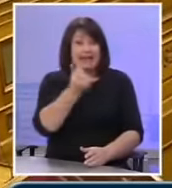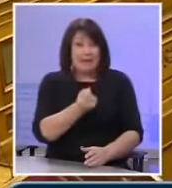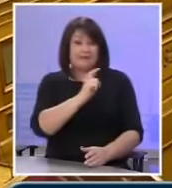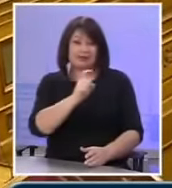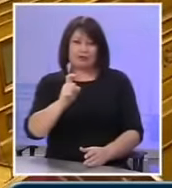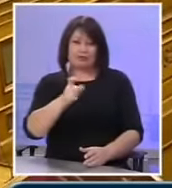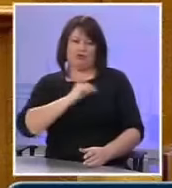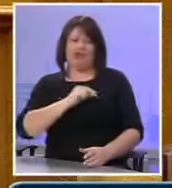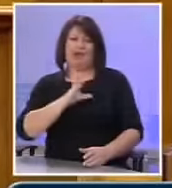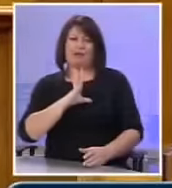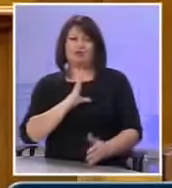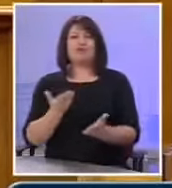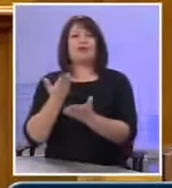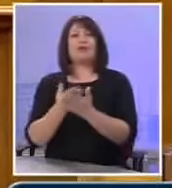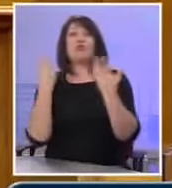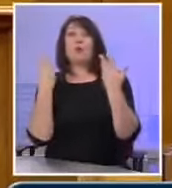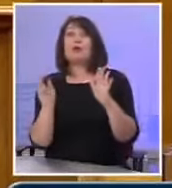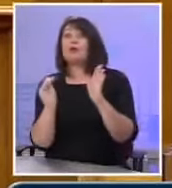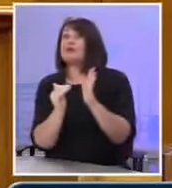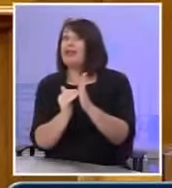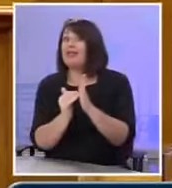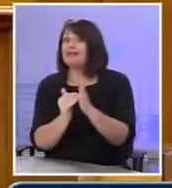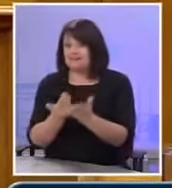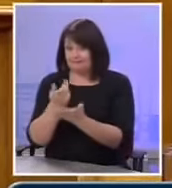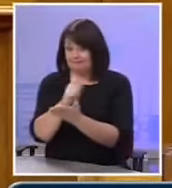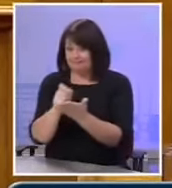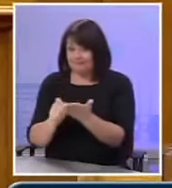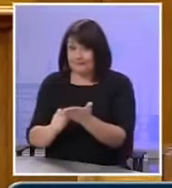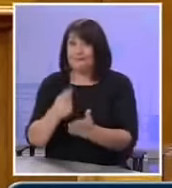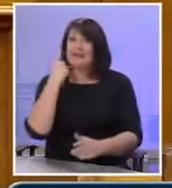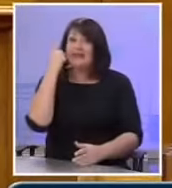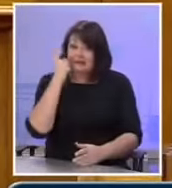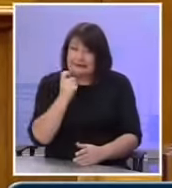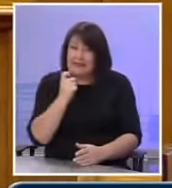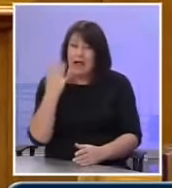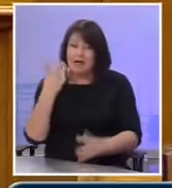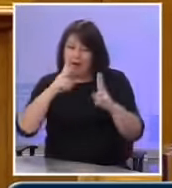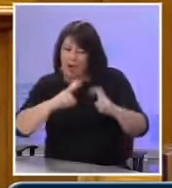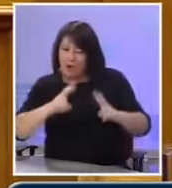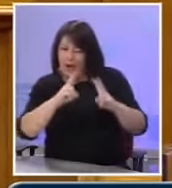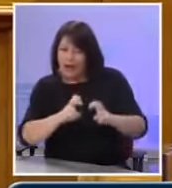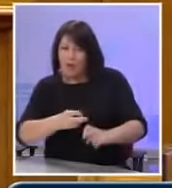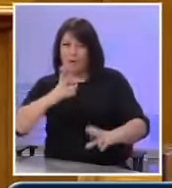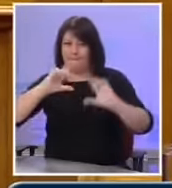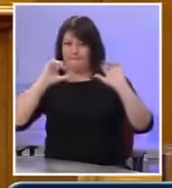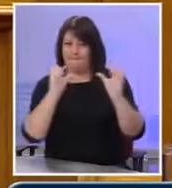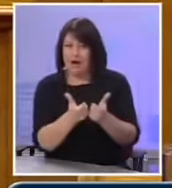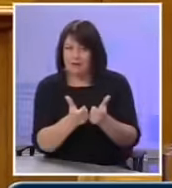εκατομμύρια και να δηλώνει 800 χιλιάδες. Γιατί ξέρει ότι το IRS αν τον πιάσει και κάνει